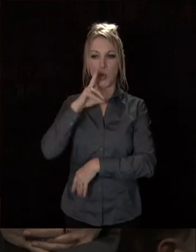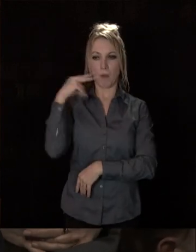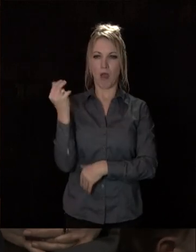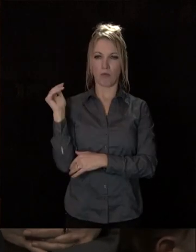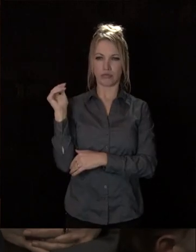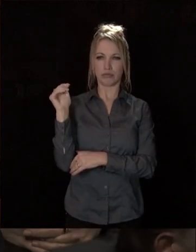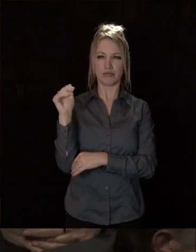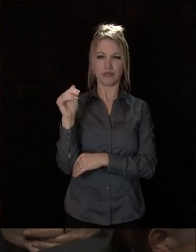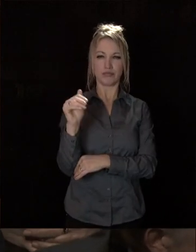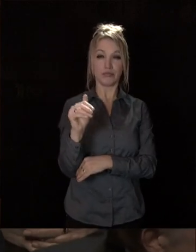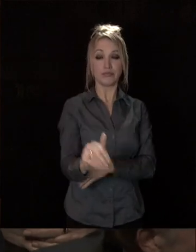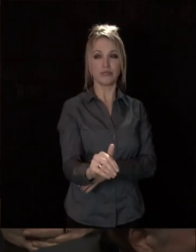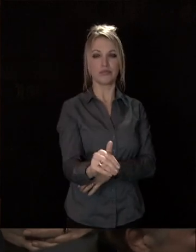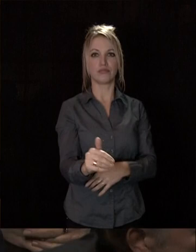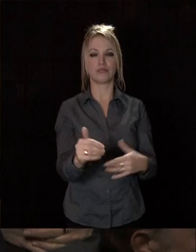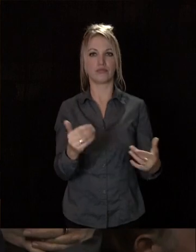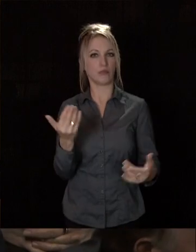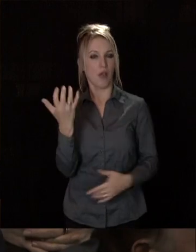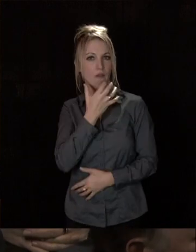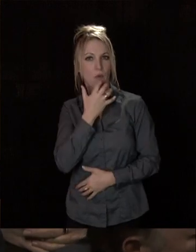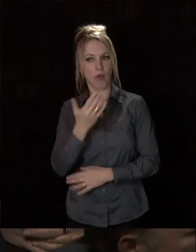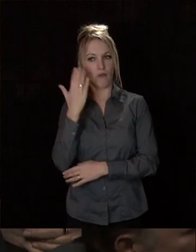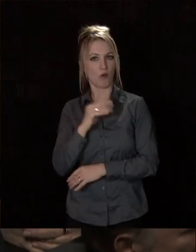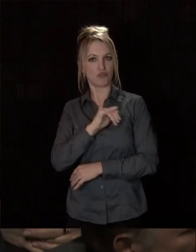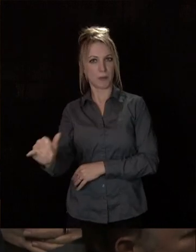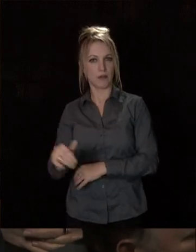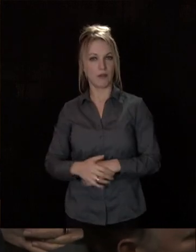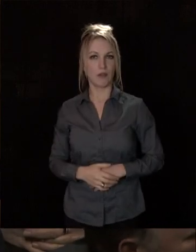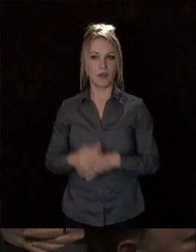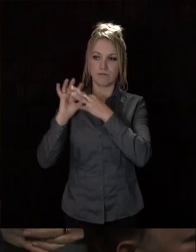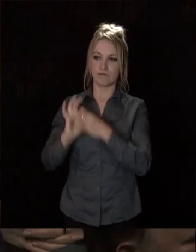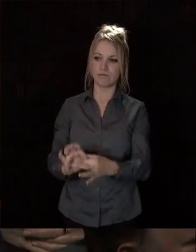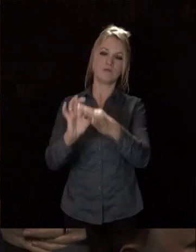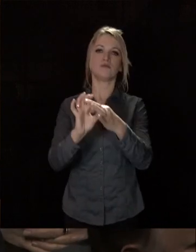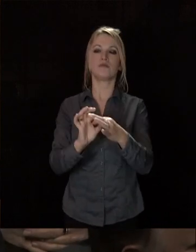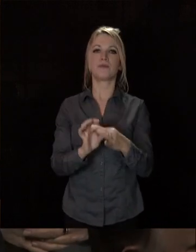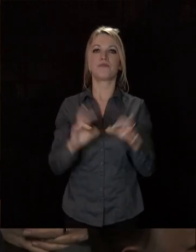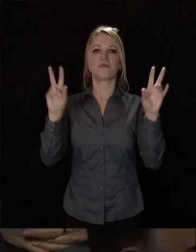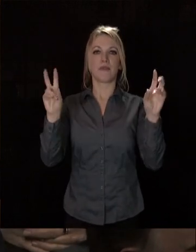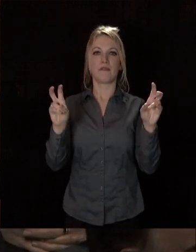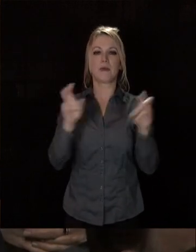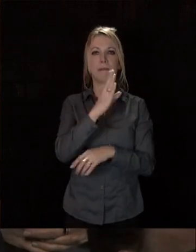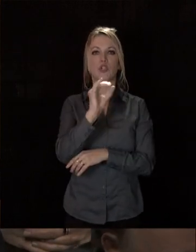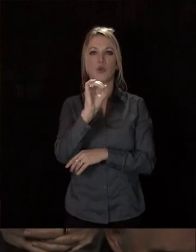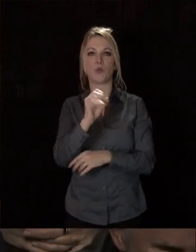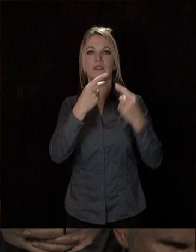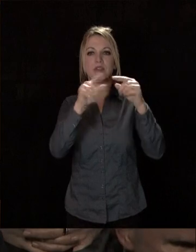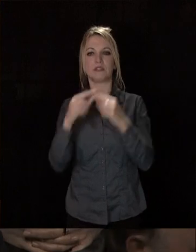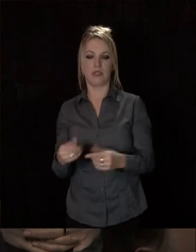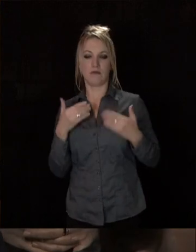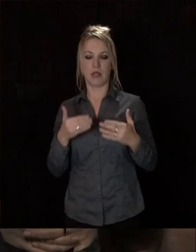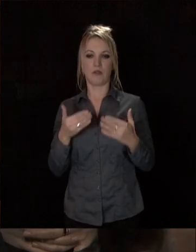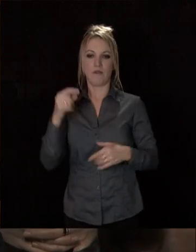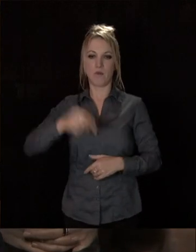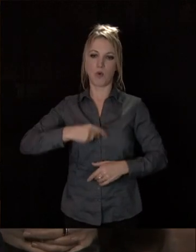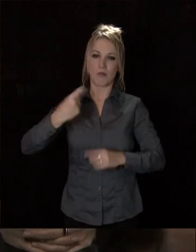dégrader à une vitesse jamais observée auparavant. Pour reprendre le titre d'un ouvrage, la biodiversité doit aujourd'hui faire l'objet